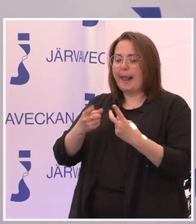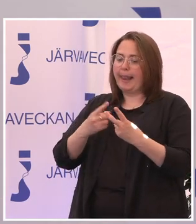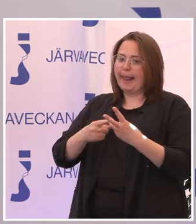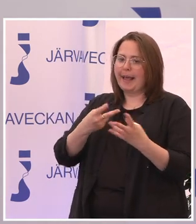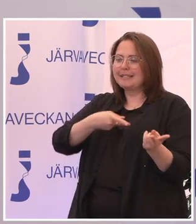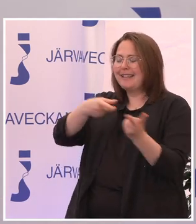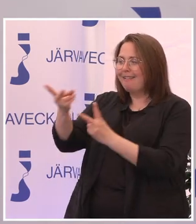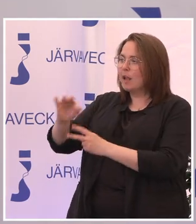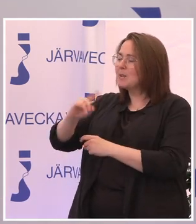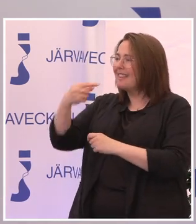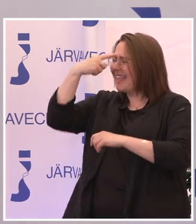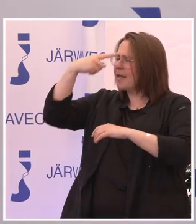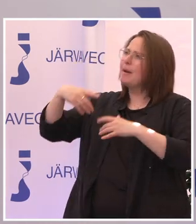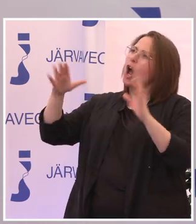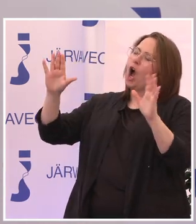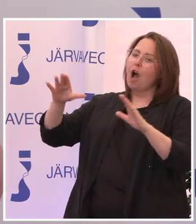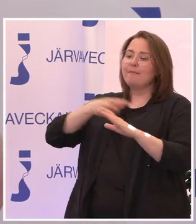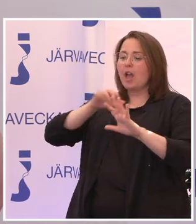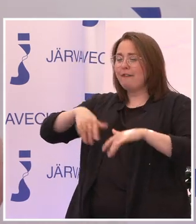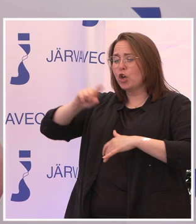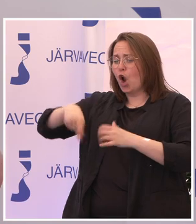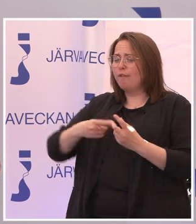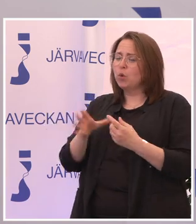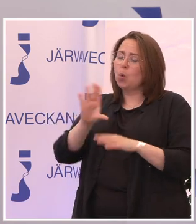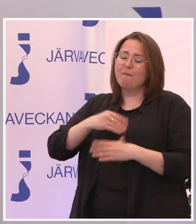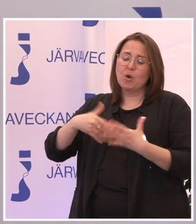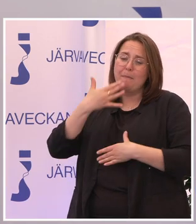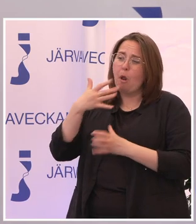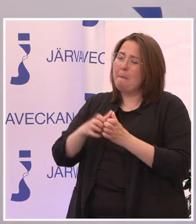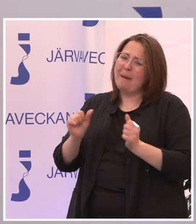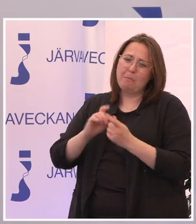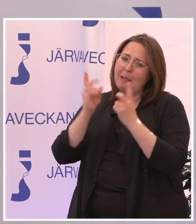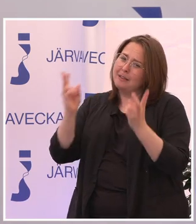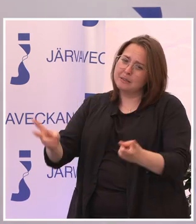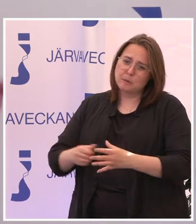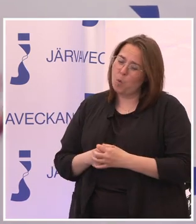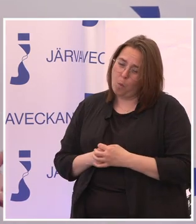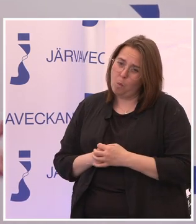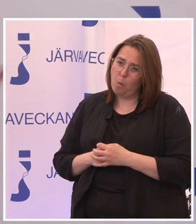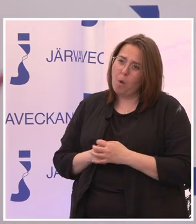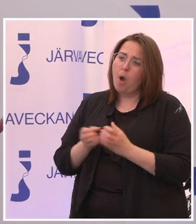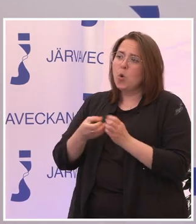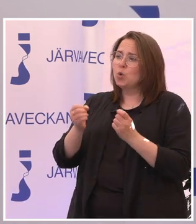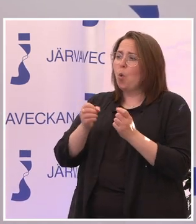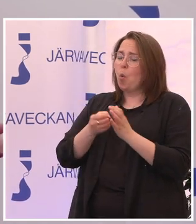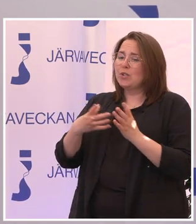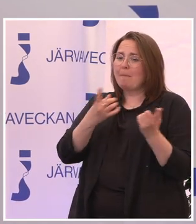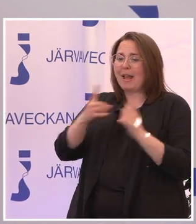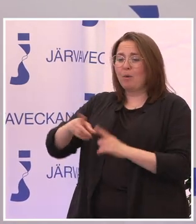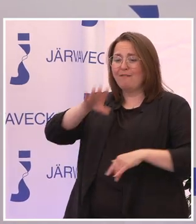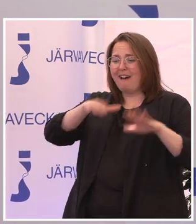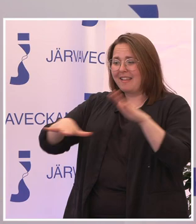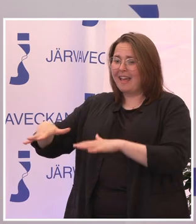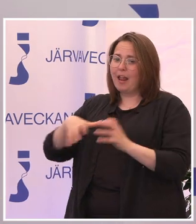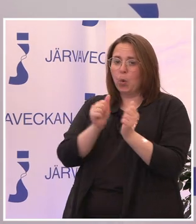standard. Och så tänker man att om vi ställer de här kraven då kommer det att funka. Och så är det ju inte. Därför att människor är olika, utrustningen de